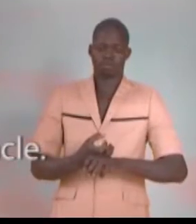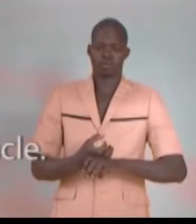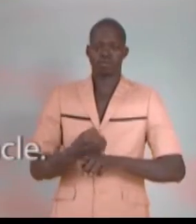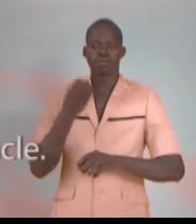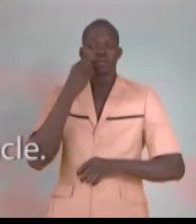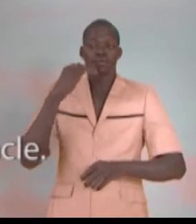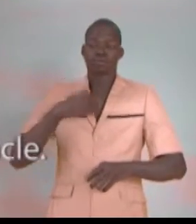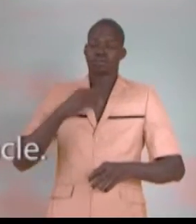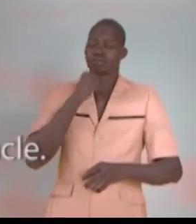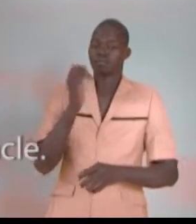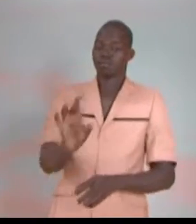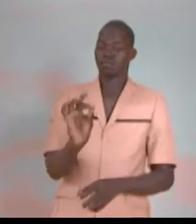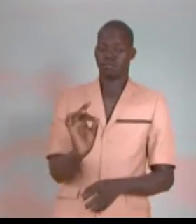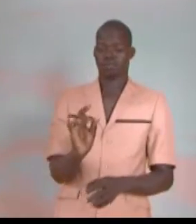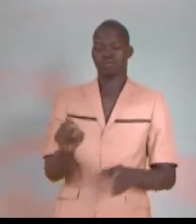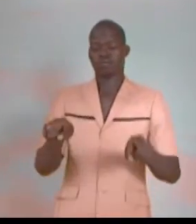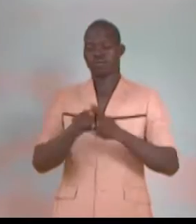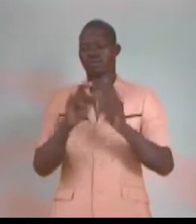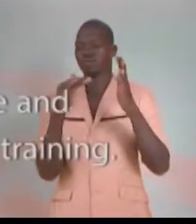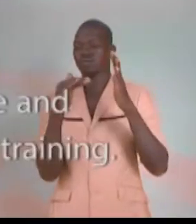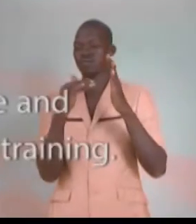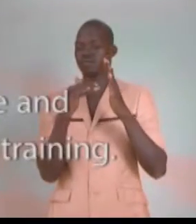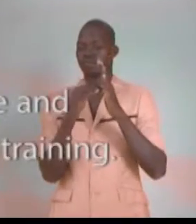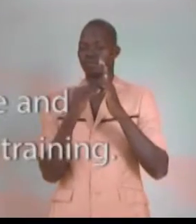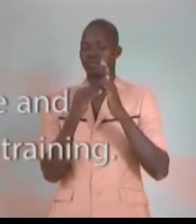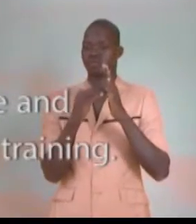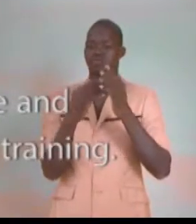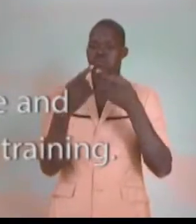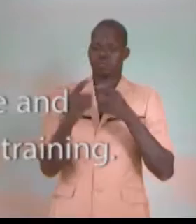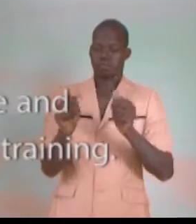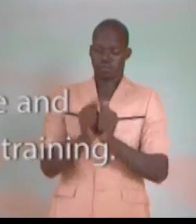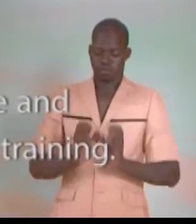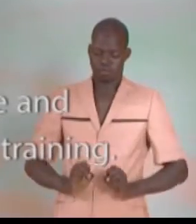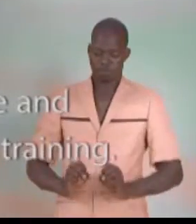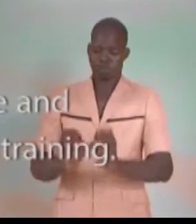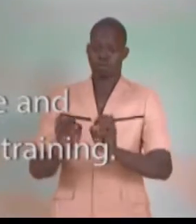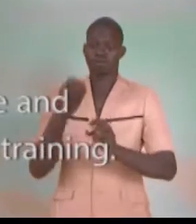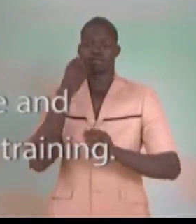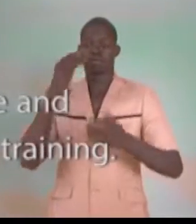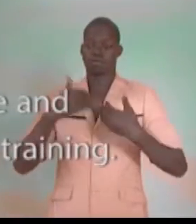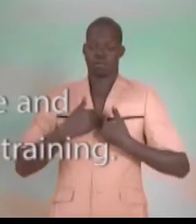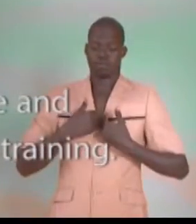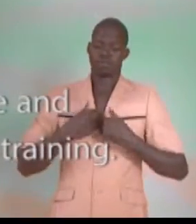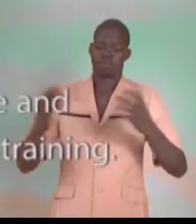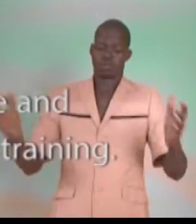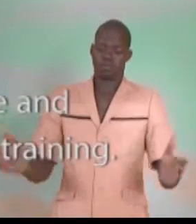pas trouvé ça comme un obstacle. Donc, avec les efforts qu'elle a, la motivation,